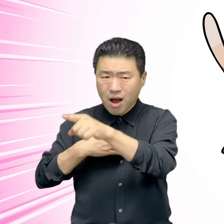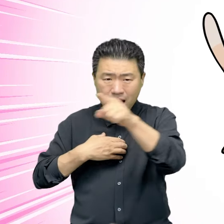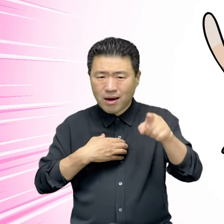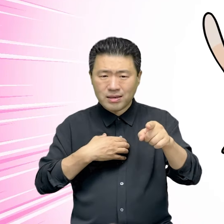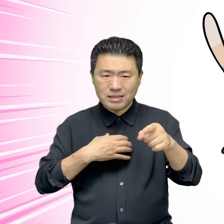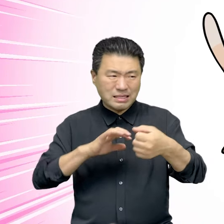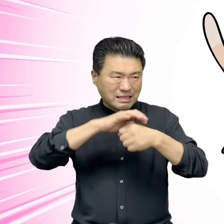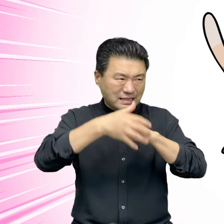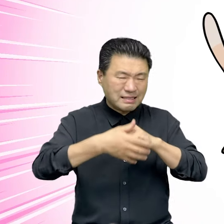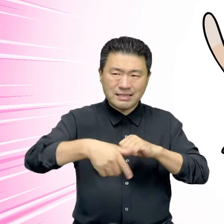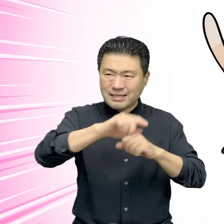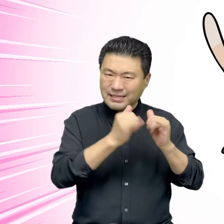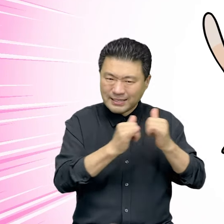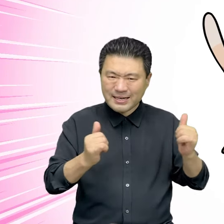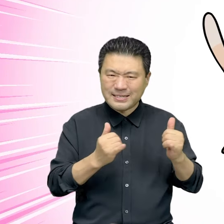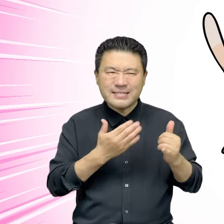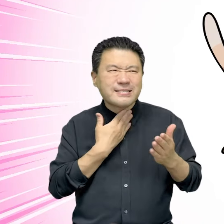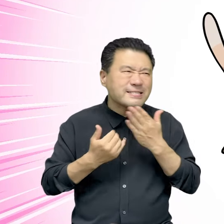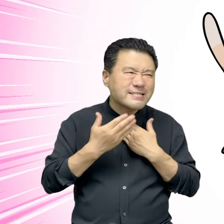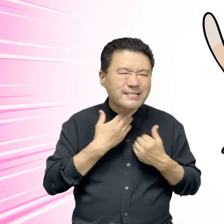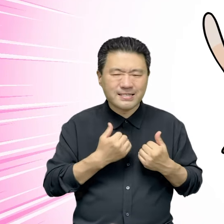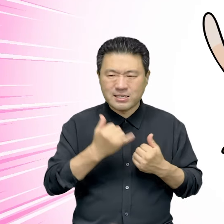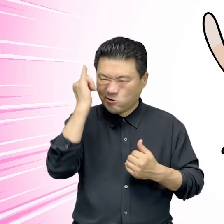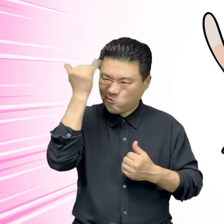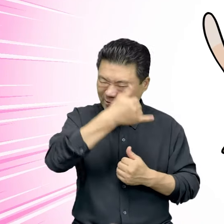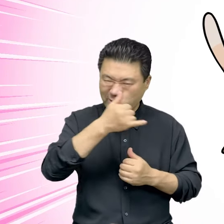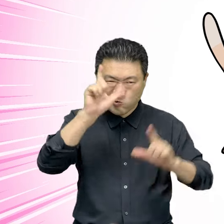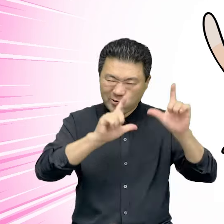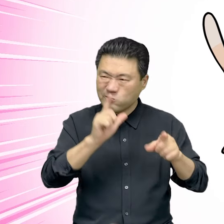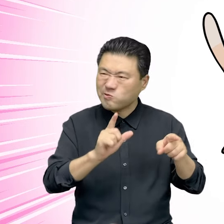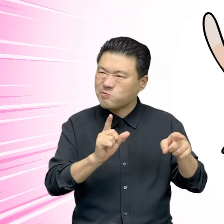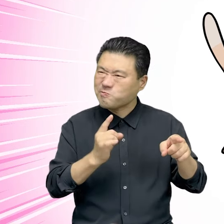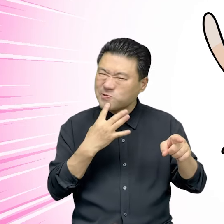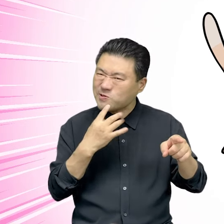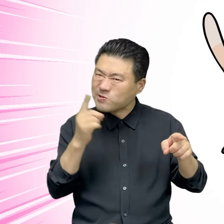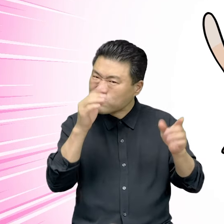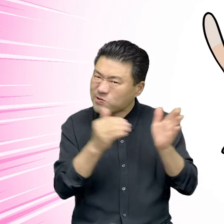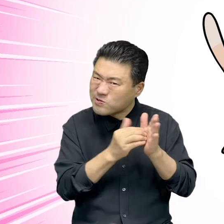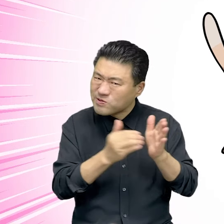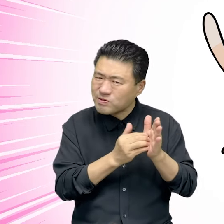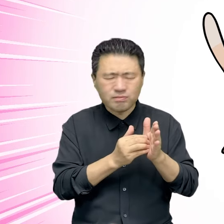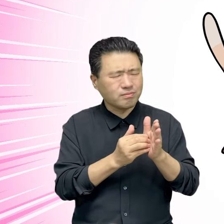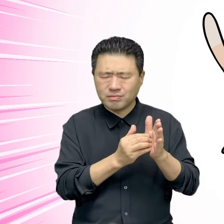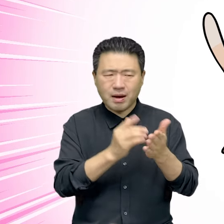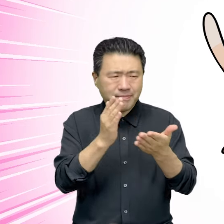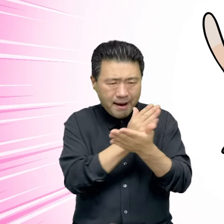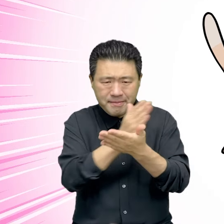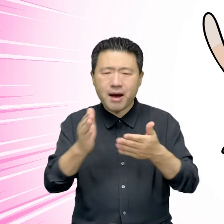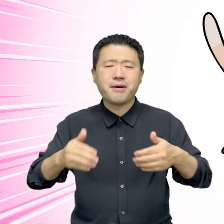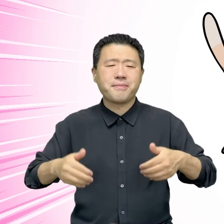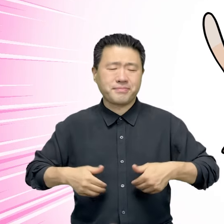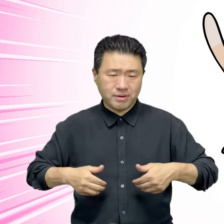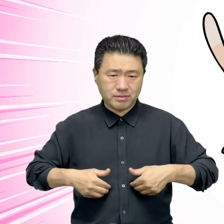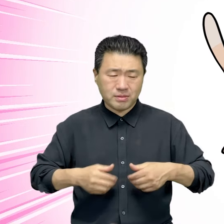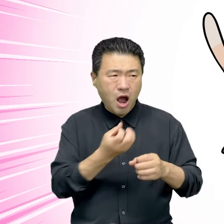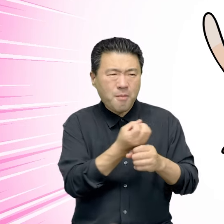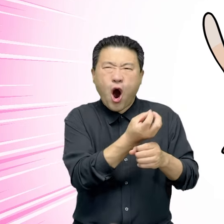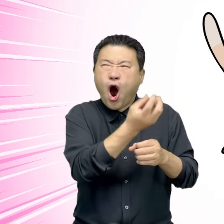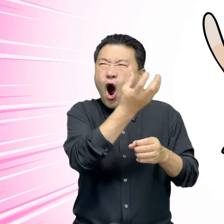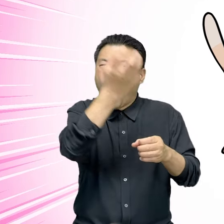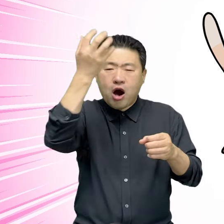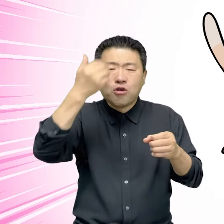기후위기를 인류 전체의 탐욕과 도덕적 해의의 결과로만 보아서는 안 된다는 뜻입니다. 구분이 필요해요.